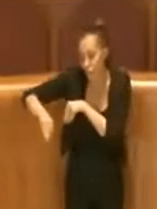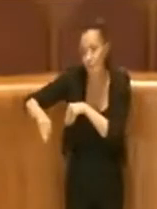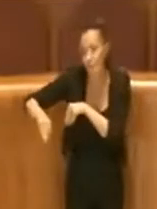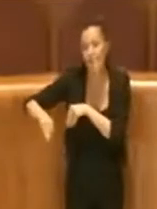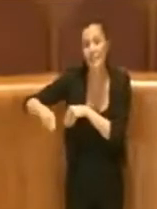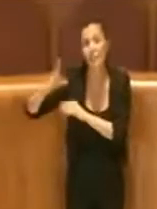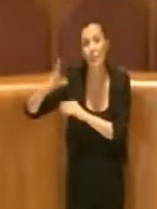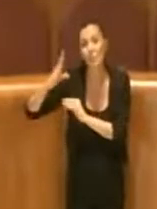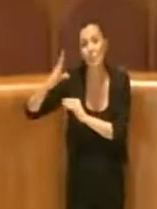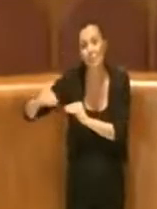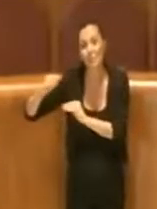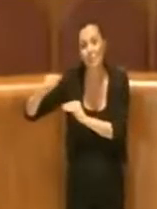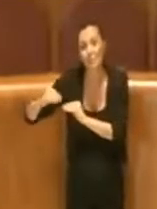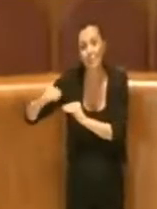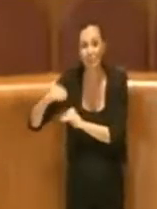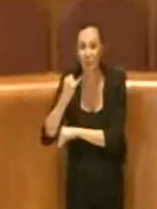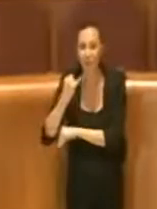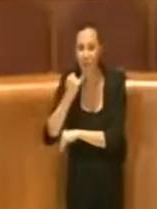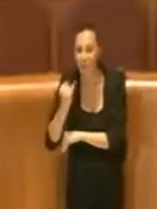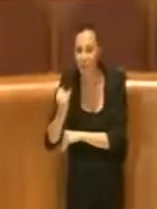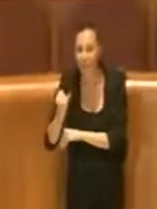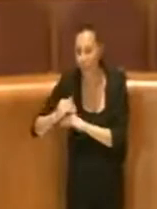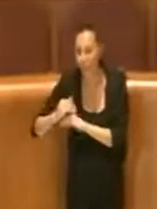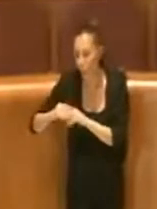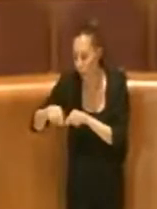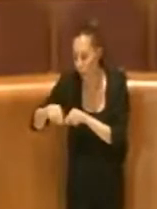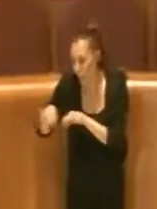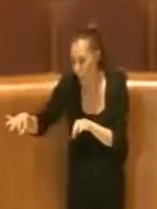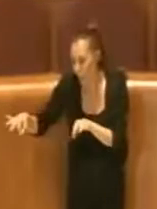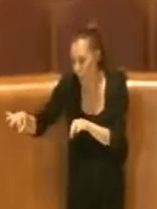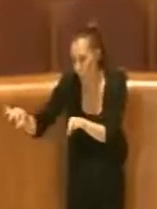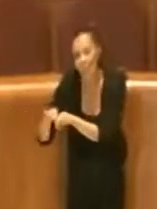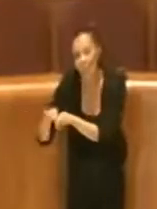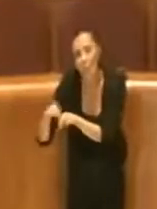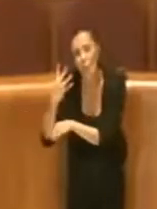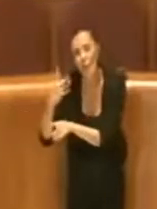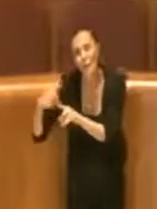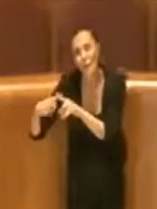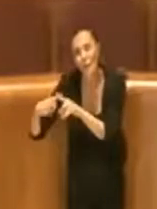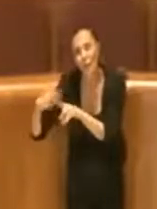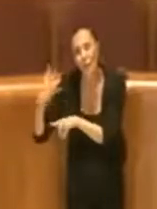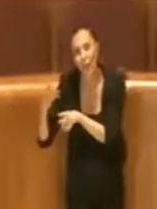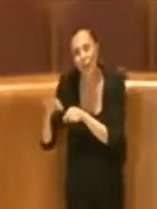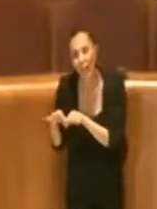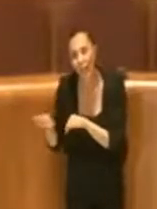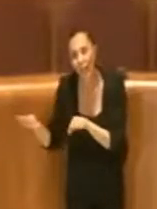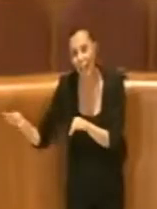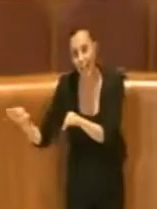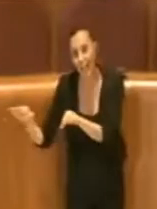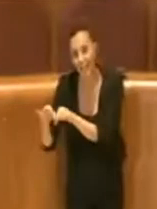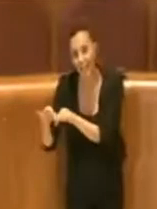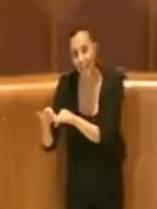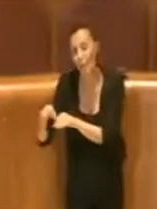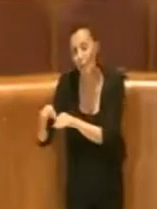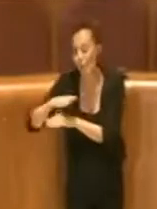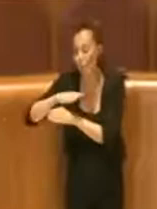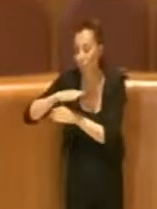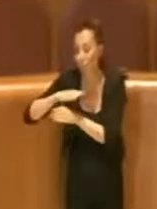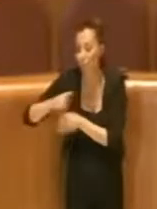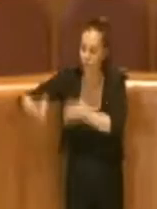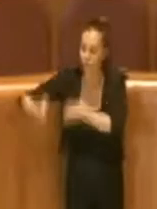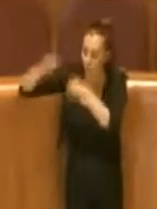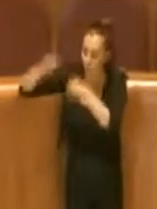manufatto abbastanza piccolo come superficie di 4 metri per 4, in parte interrato e verrà